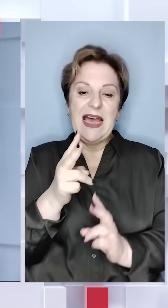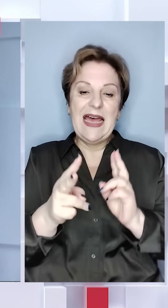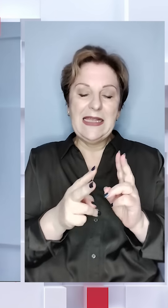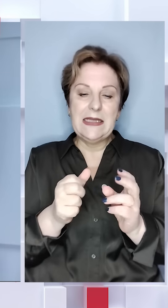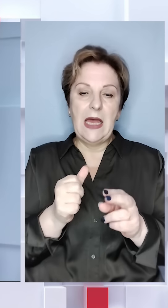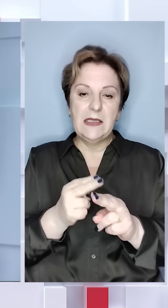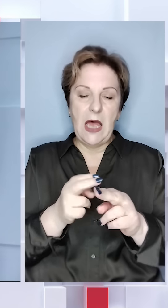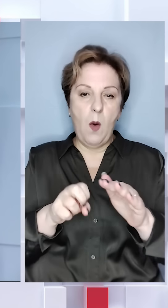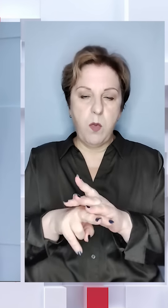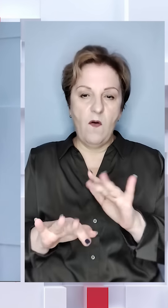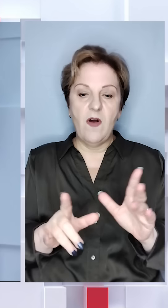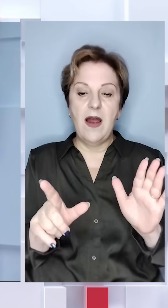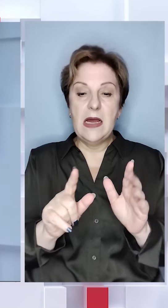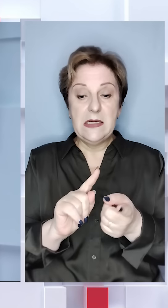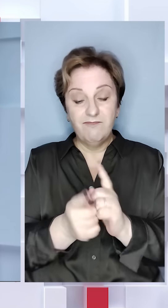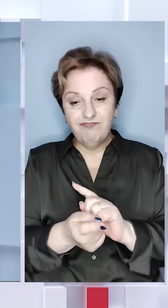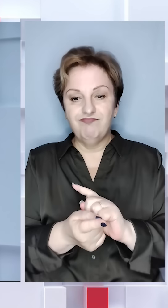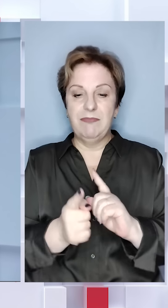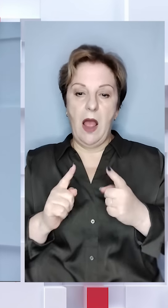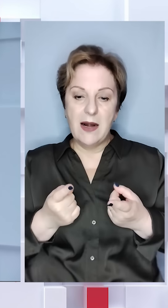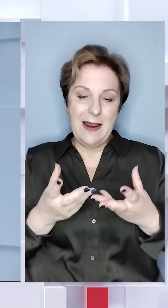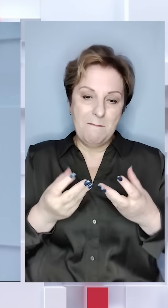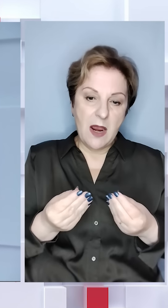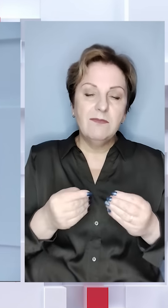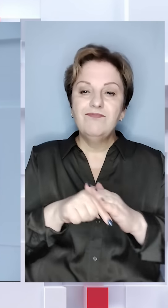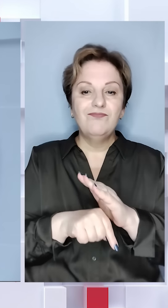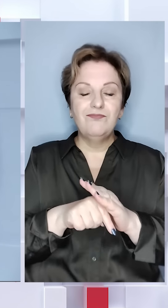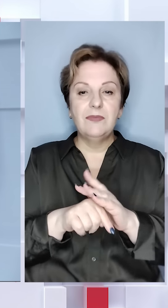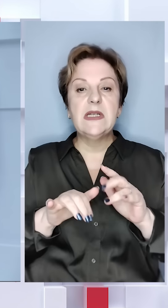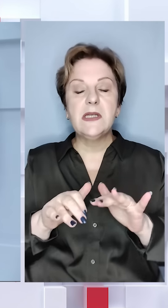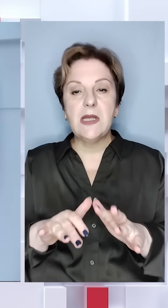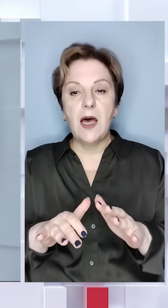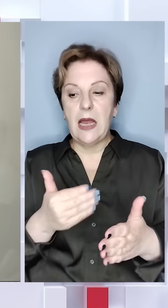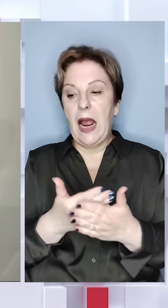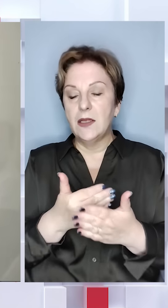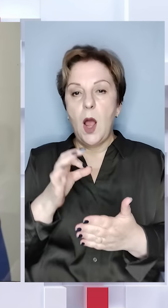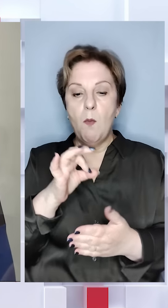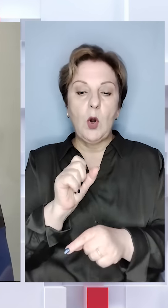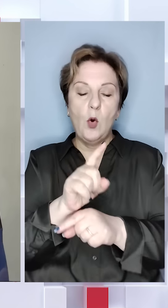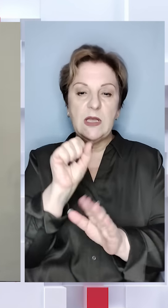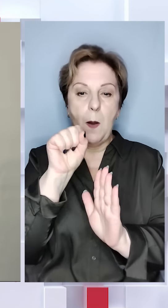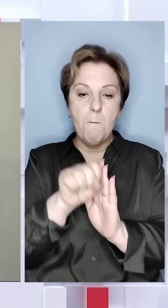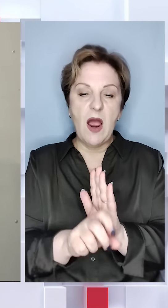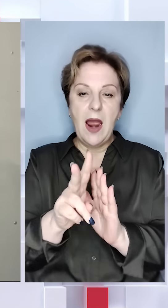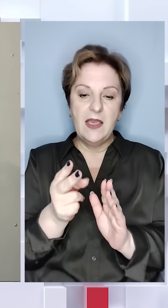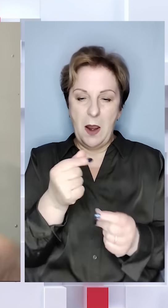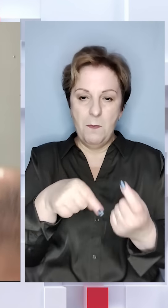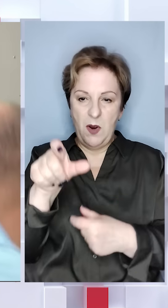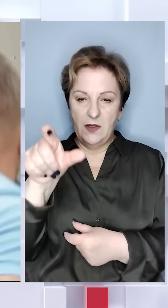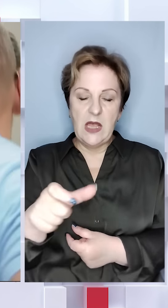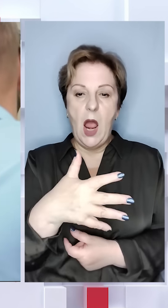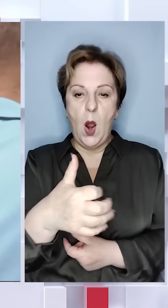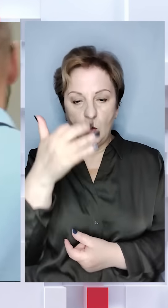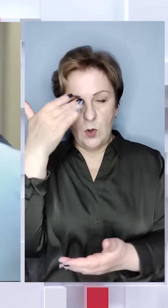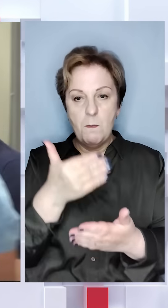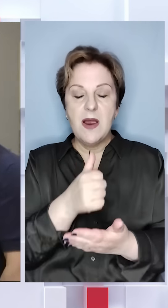зміну запобіжного заходу із арешту на більш м'який. Йдеться про справу, нібито про замовне вбивство, яке бізнесмен отримав